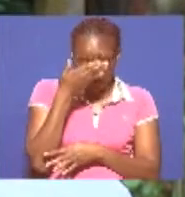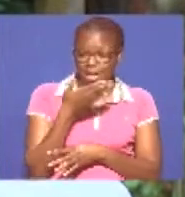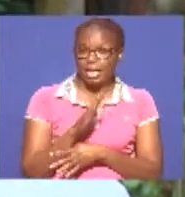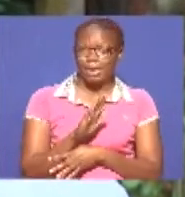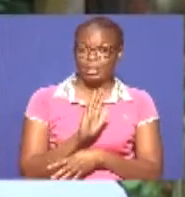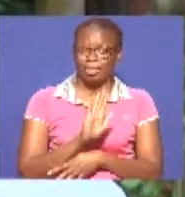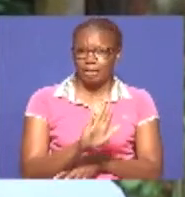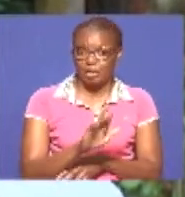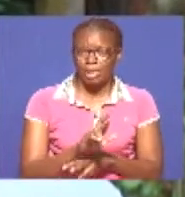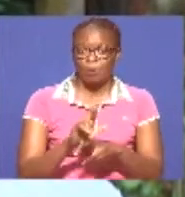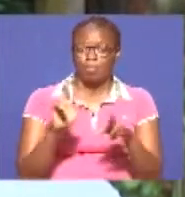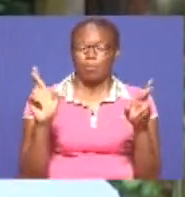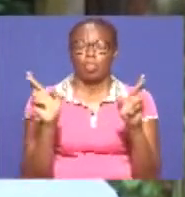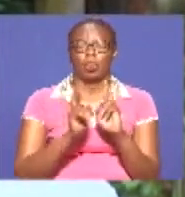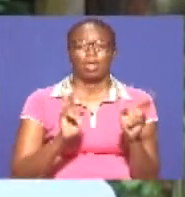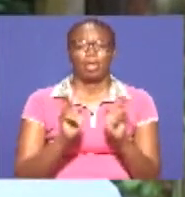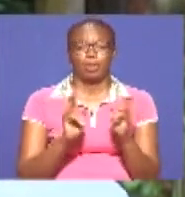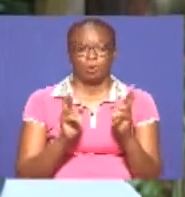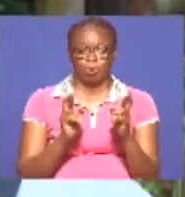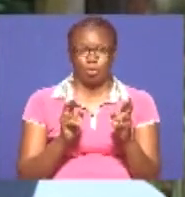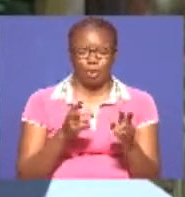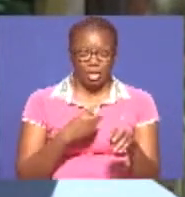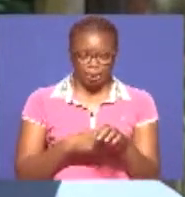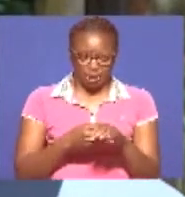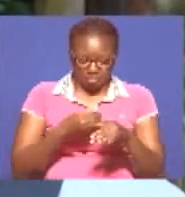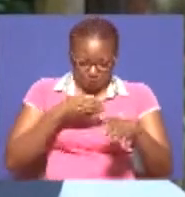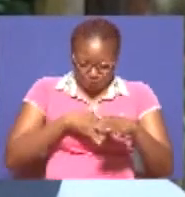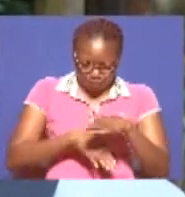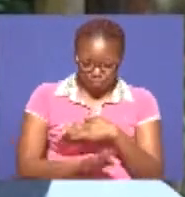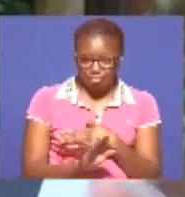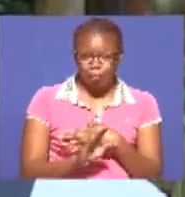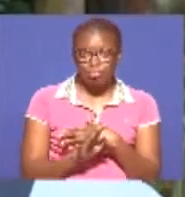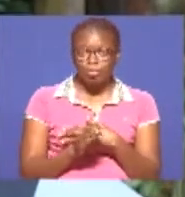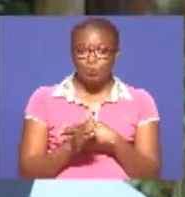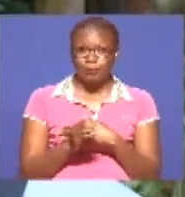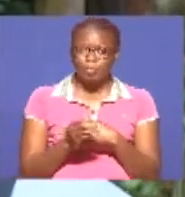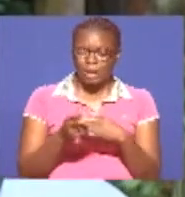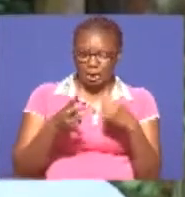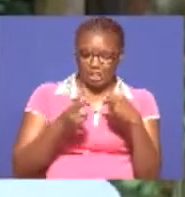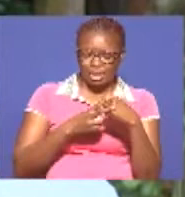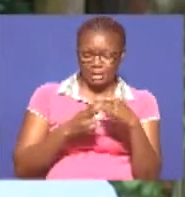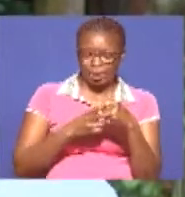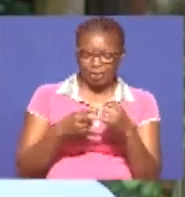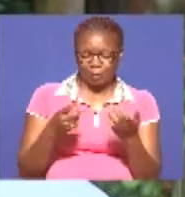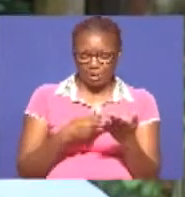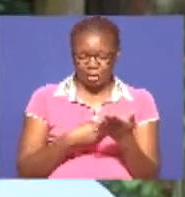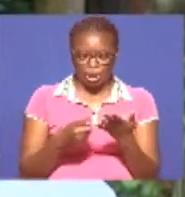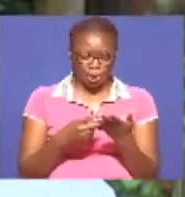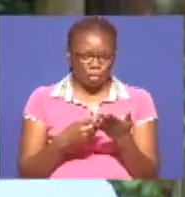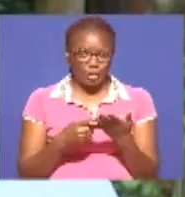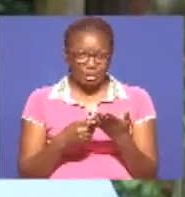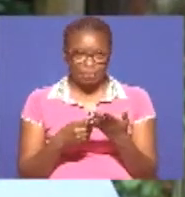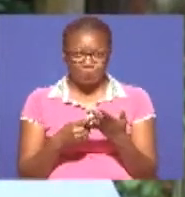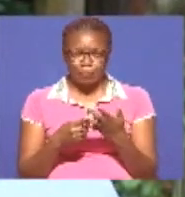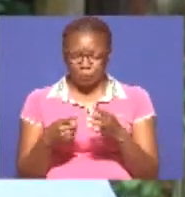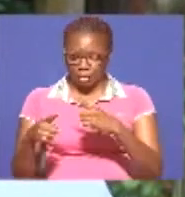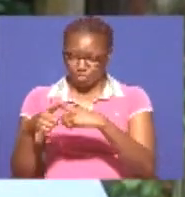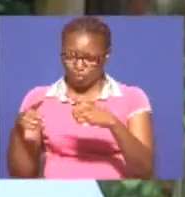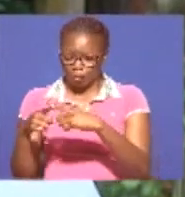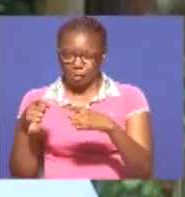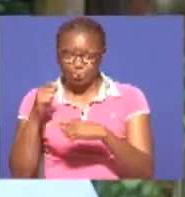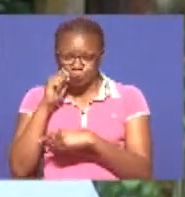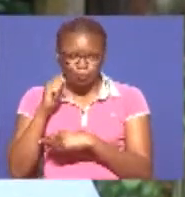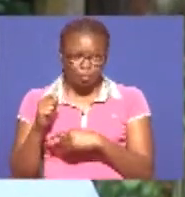Kuhivo, akifika miezi saba kutoka azaliwe Yule wanyama tunapeleka na miezi sita na nusu Lakini huyu